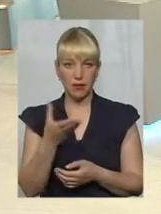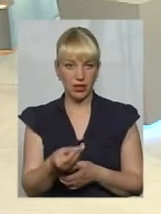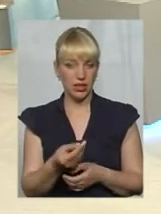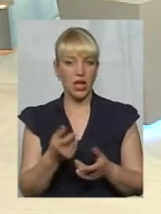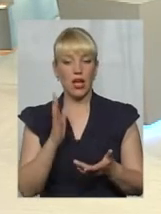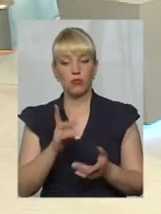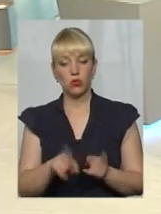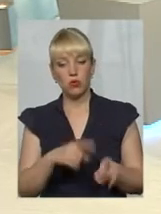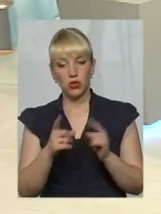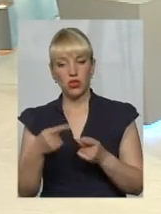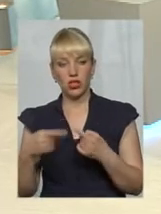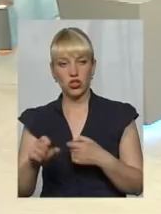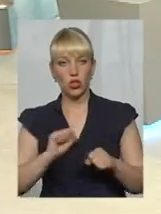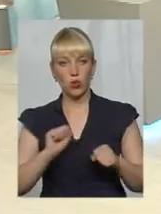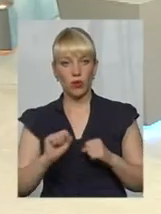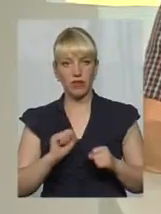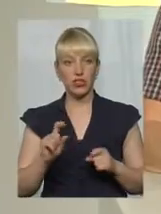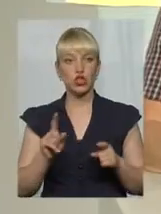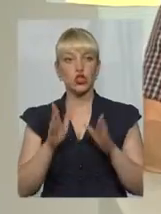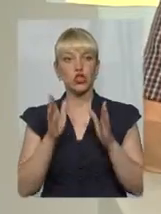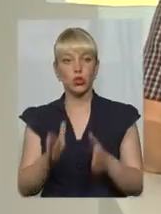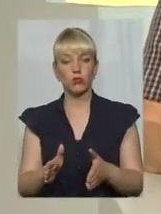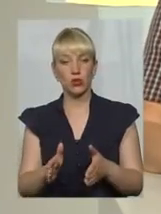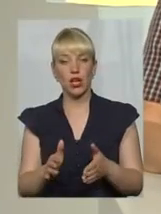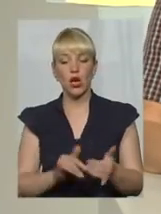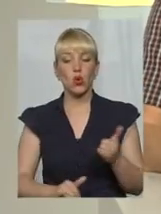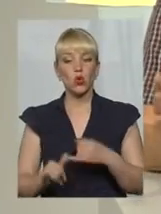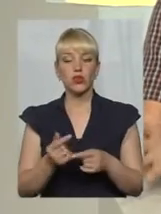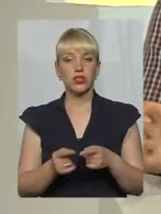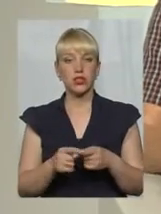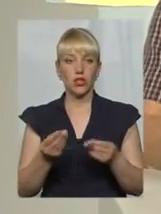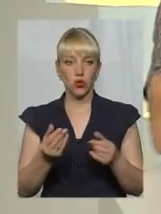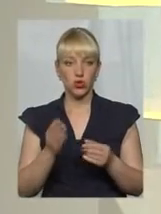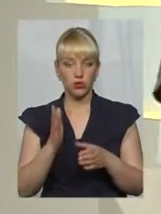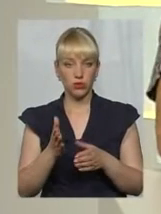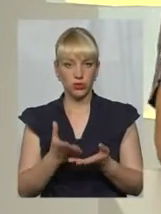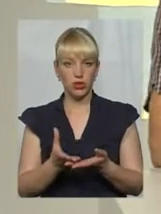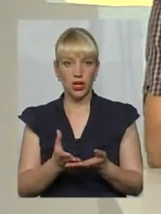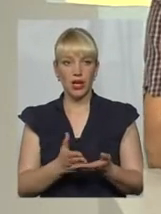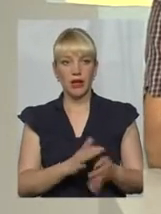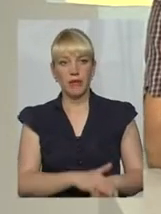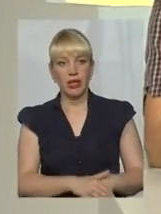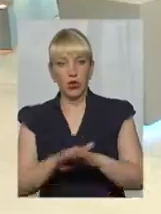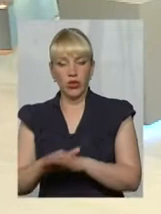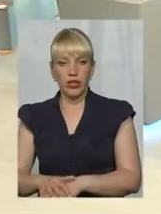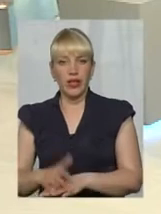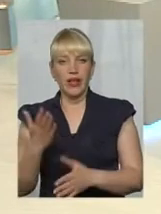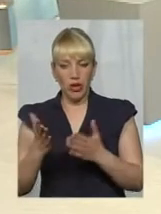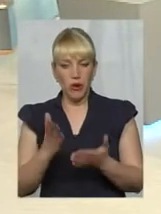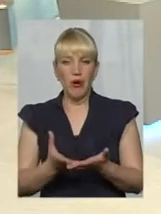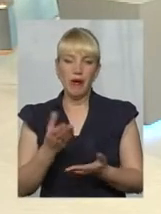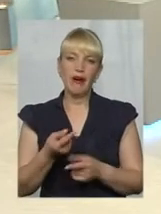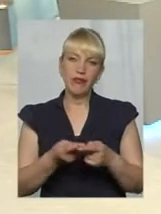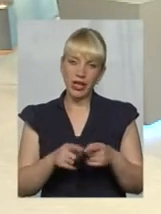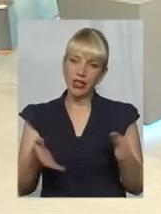до іншого управителя. і що буде, точніше, куди ці гроші потім підуть, якщо вони все ж таки сплатять за це? Вони залишаються в